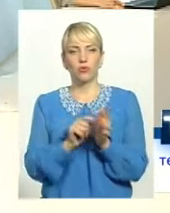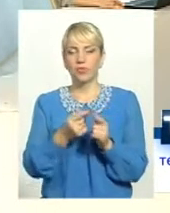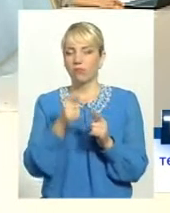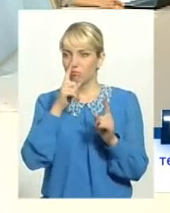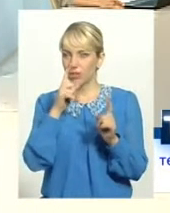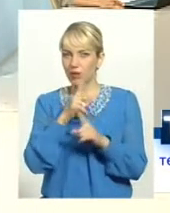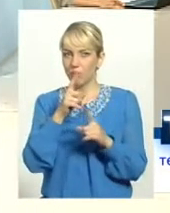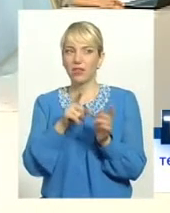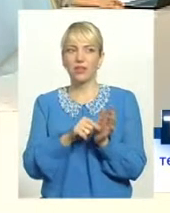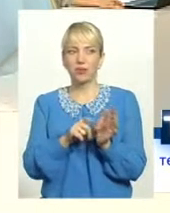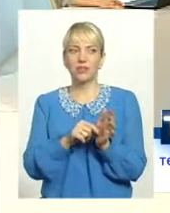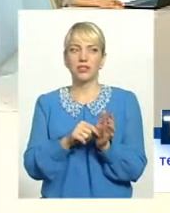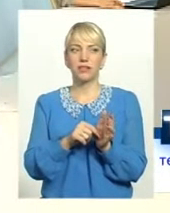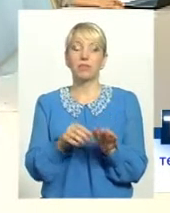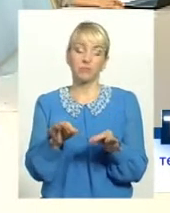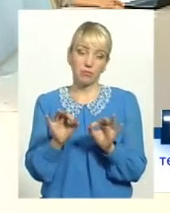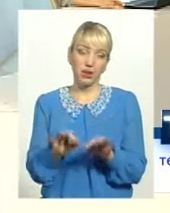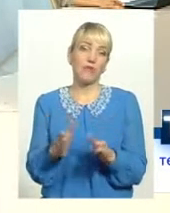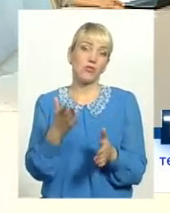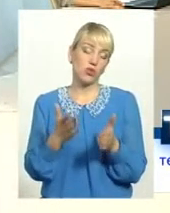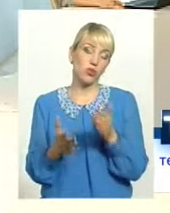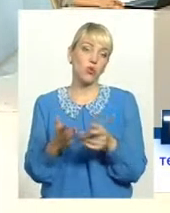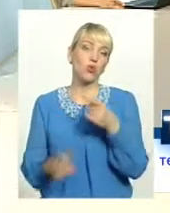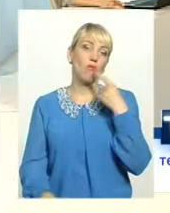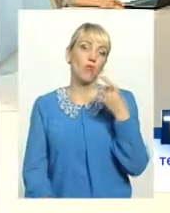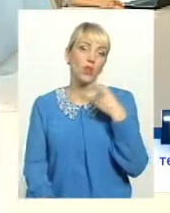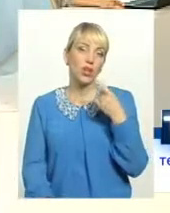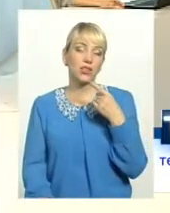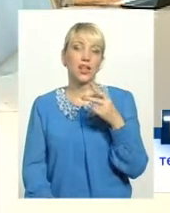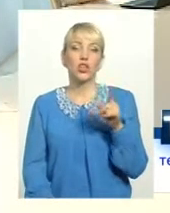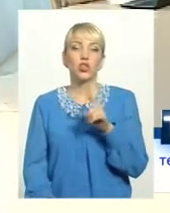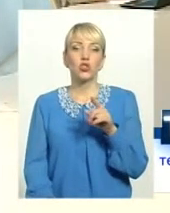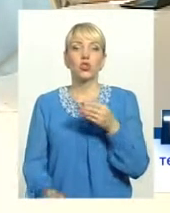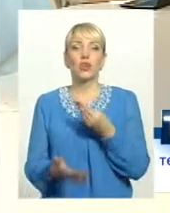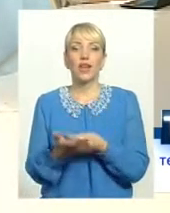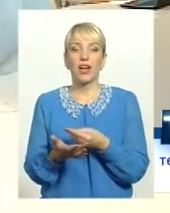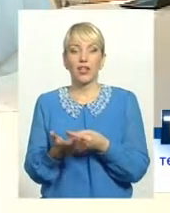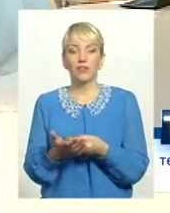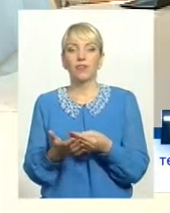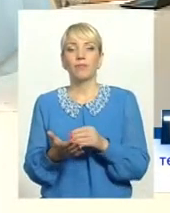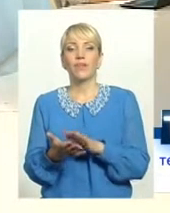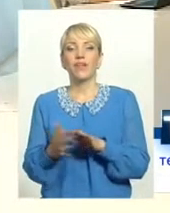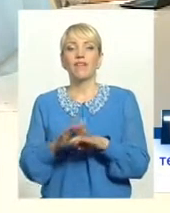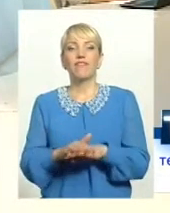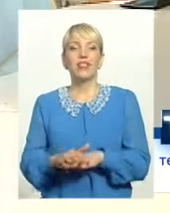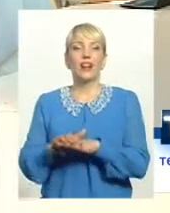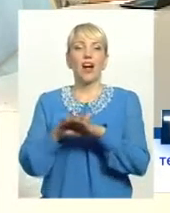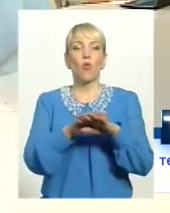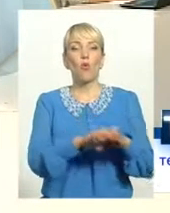пенсія. Ну, правильно, якщо говорити, що тариф відрахувань, так, який тариф